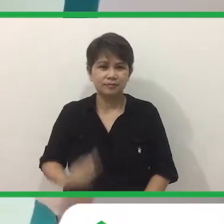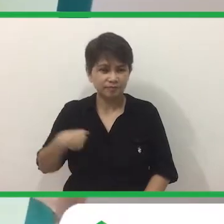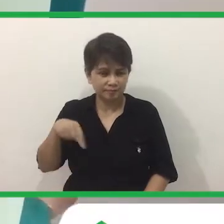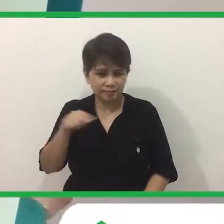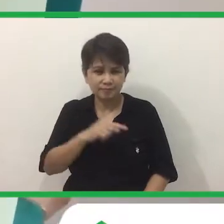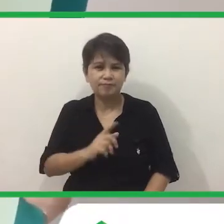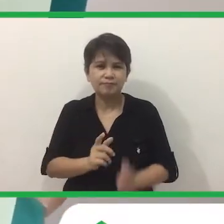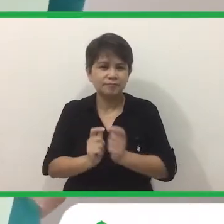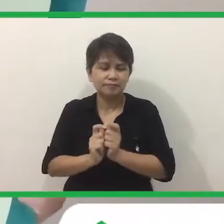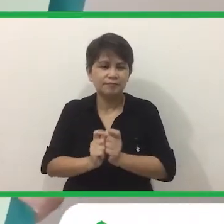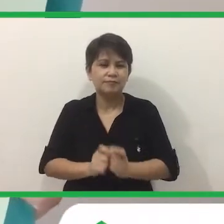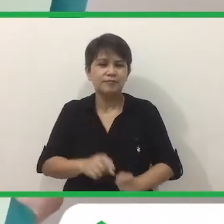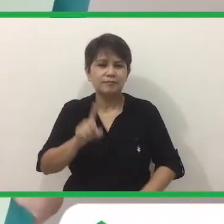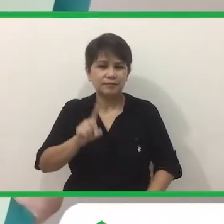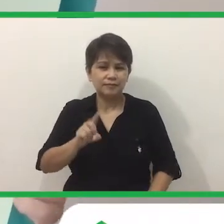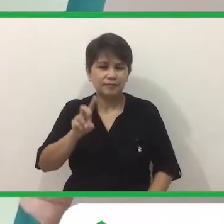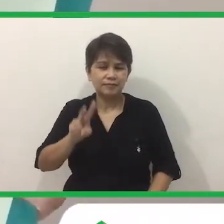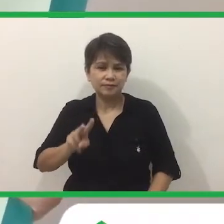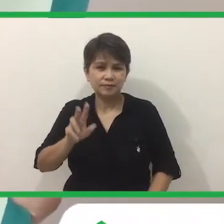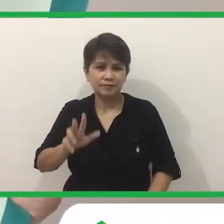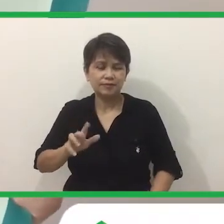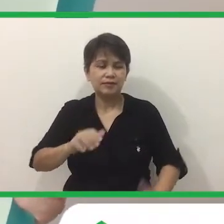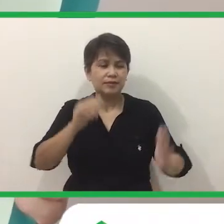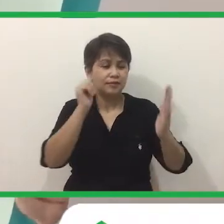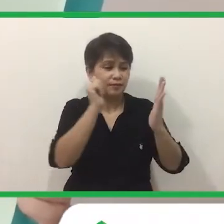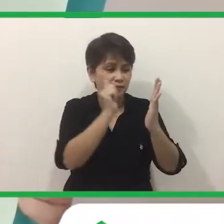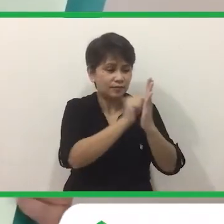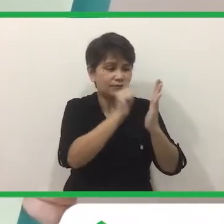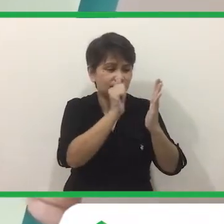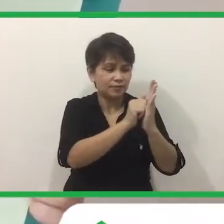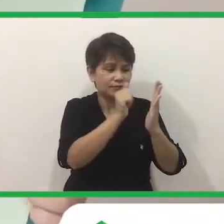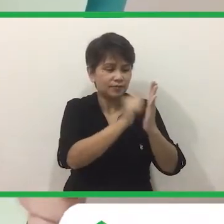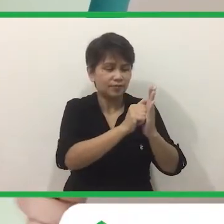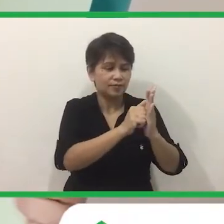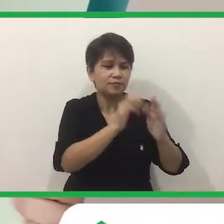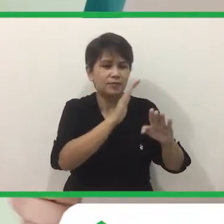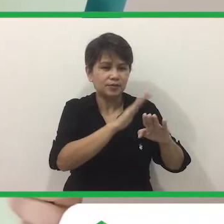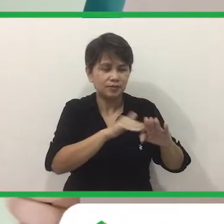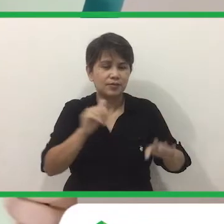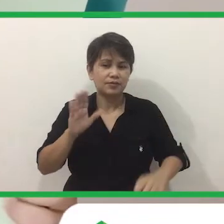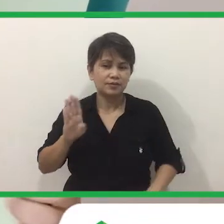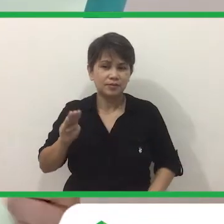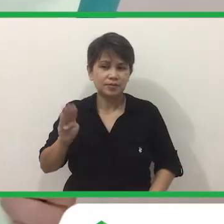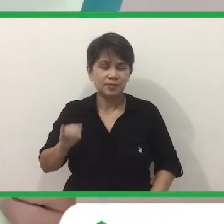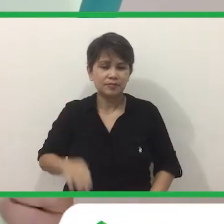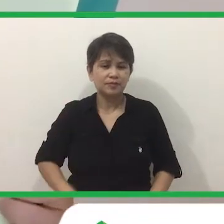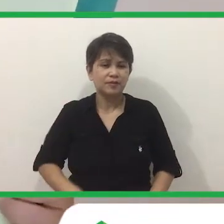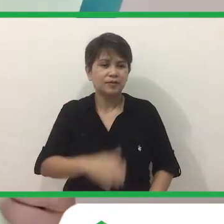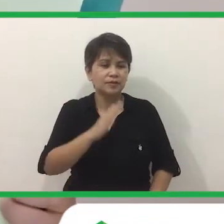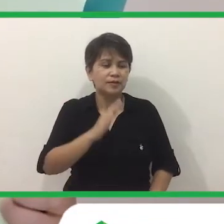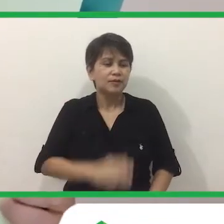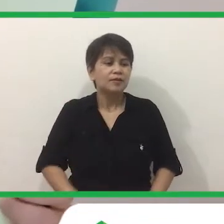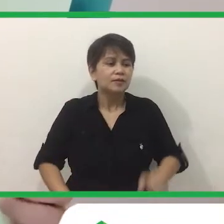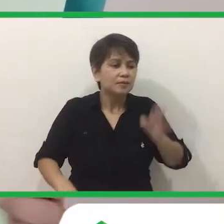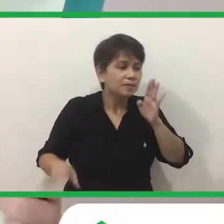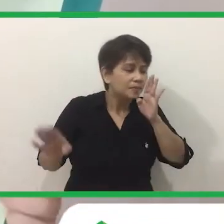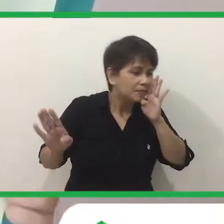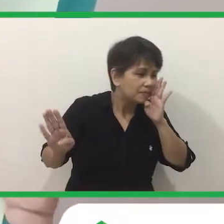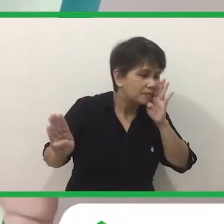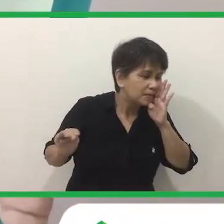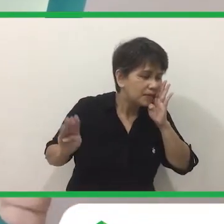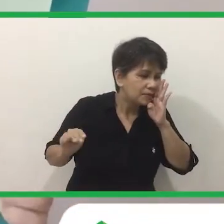Katok na tayong lahat Isa, dalawa, tatlo Tok, tok, tok At tatawagin natin si Bingo Bingo